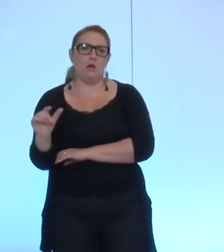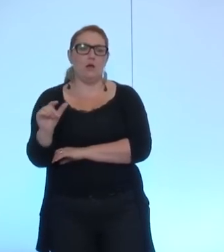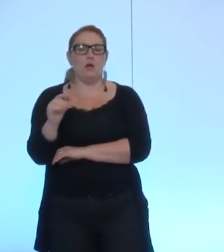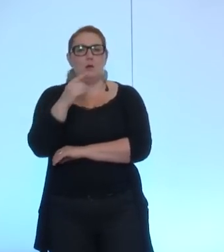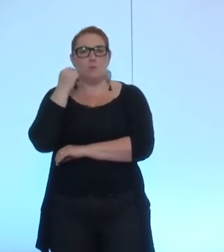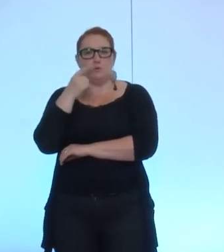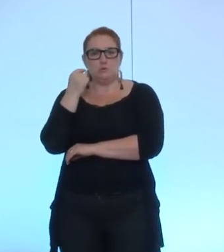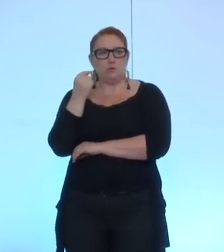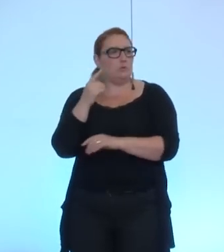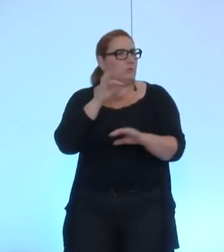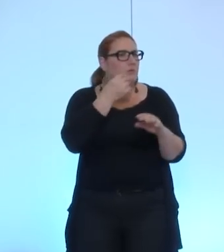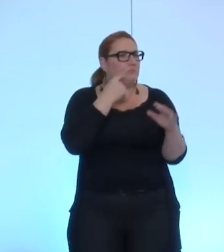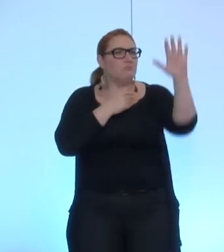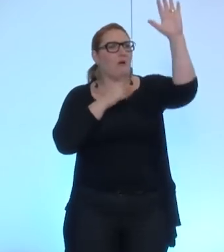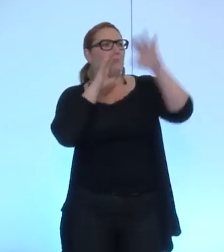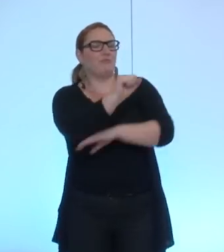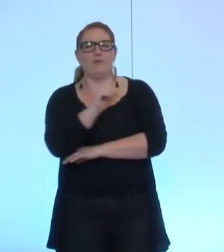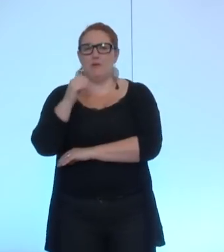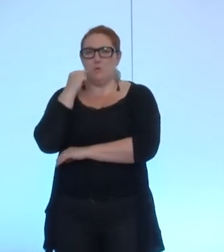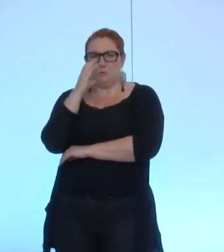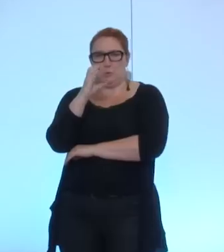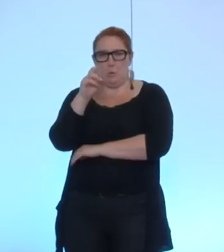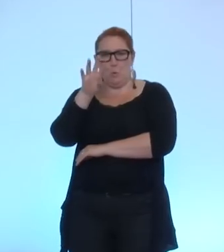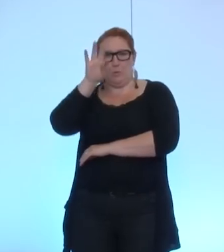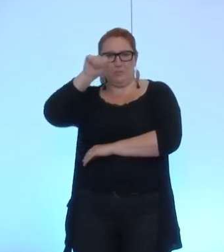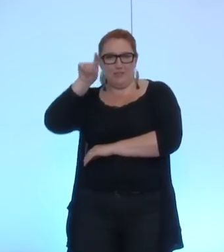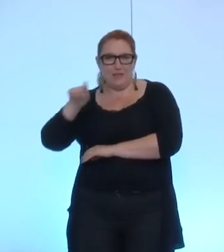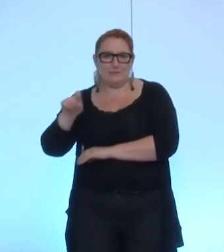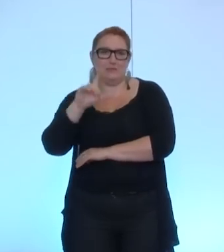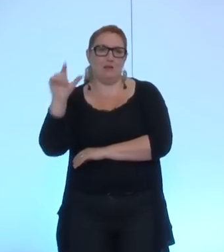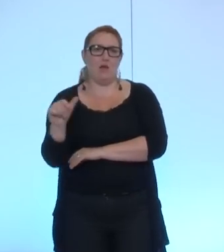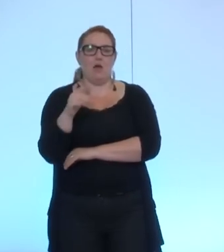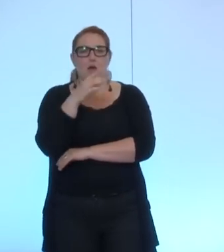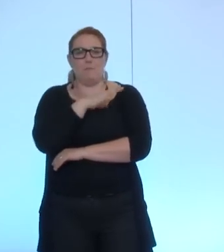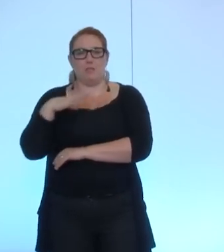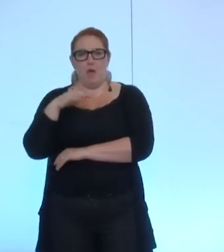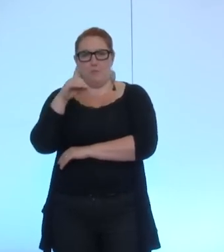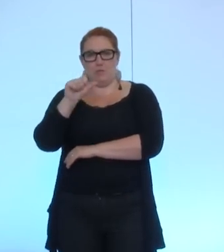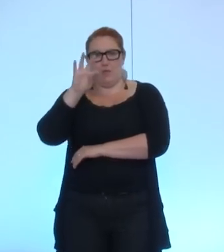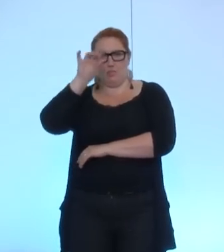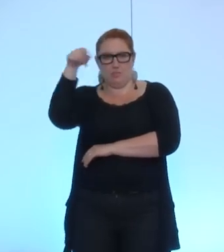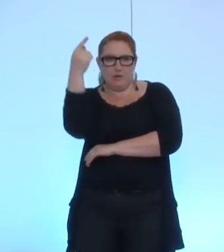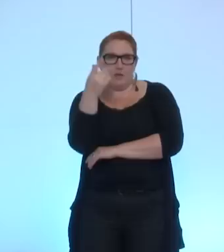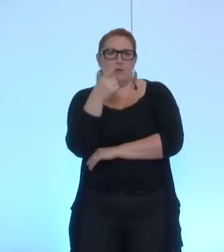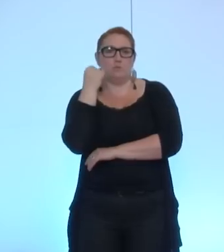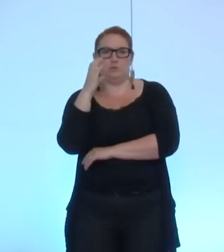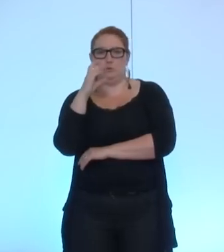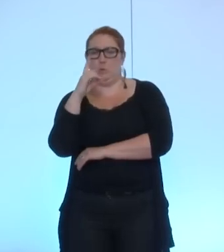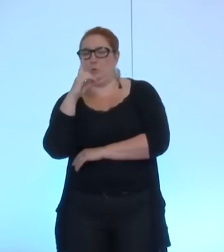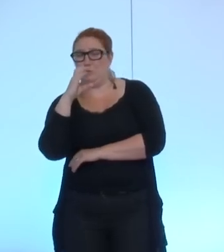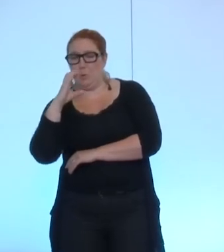oui, je vois une main qui se lève, Claude Coutaz, Dater Suzanne, René de Séglier,